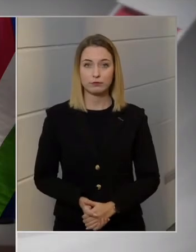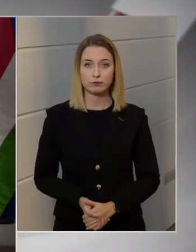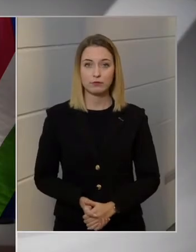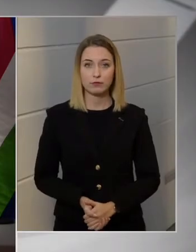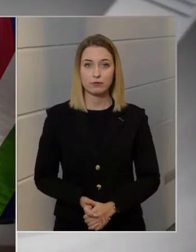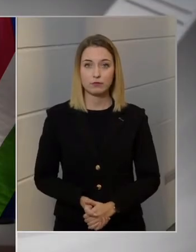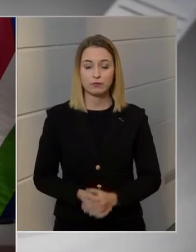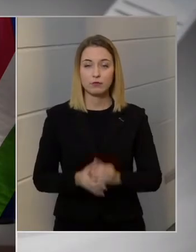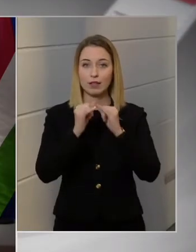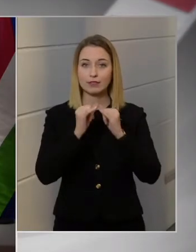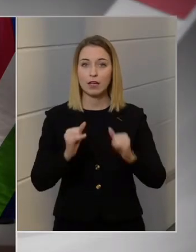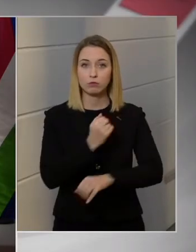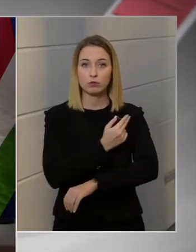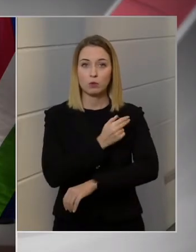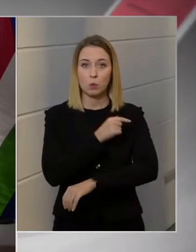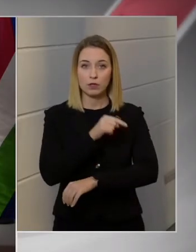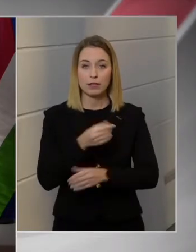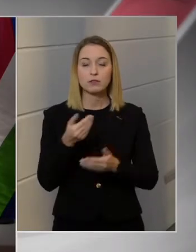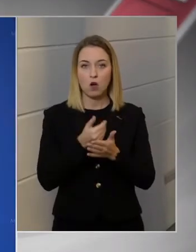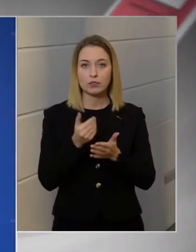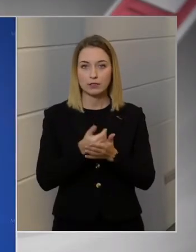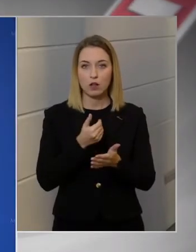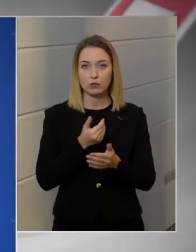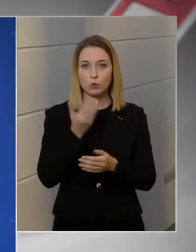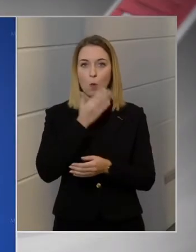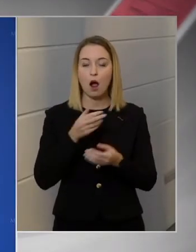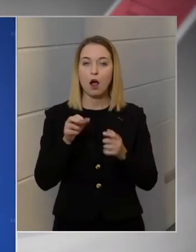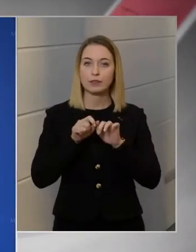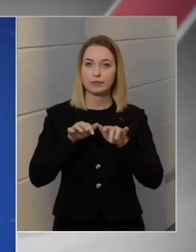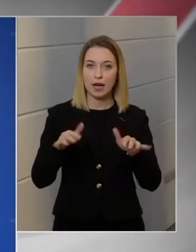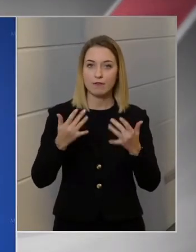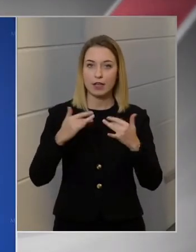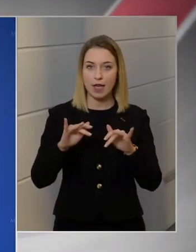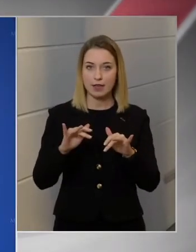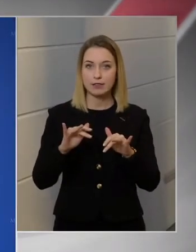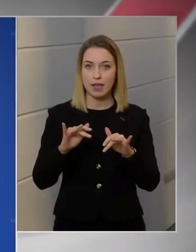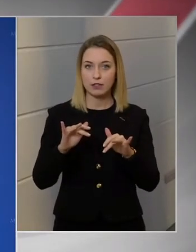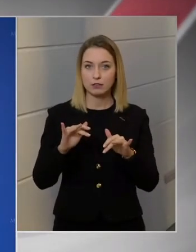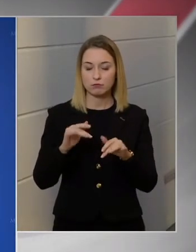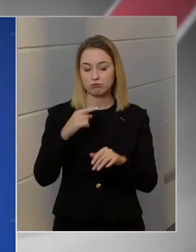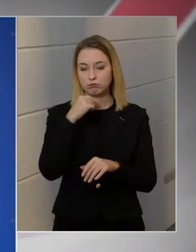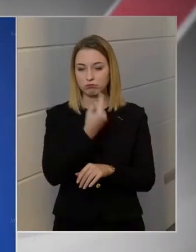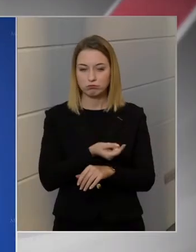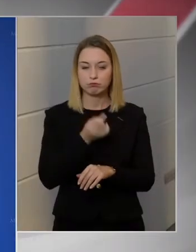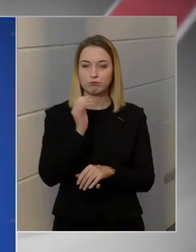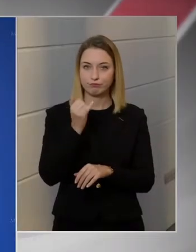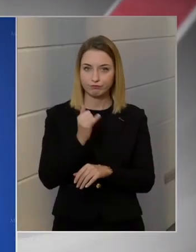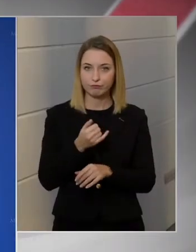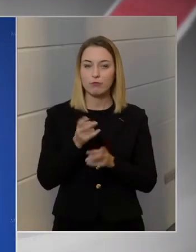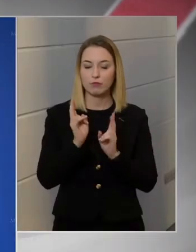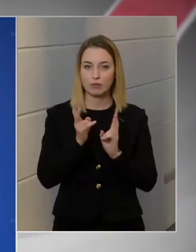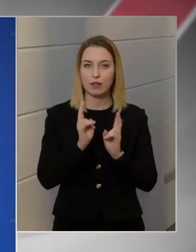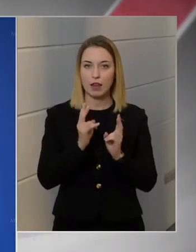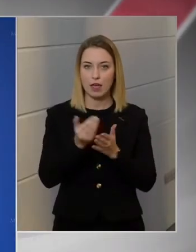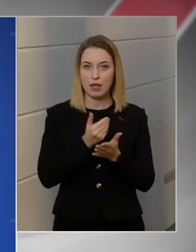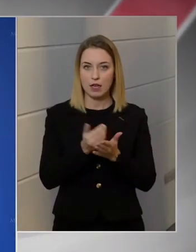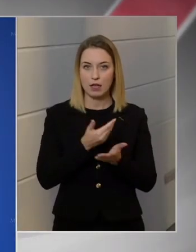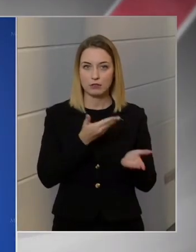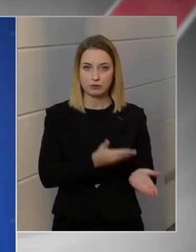Tábori kórházak használhatóak. Hogyha járványhelyzet indokoltá teszi, akkor bevethetőek.